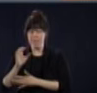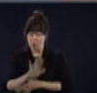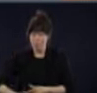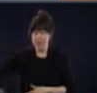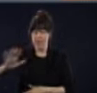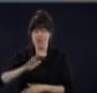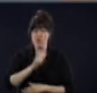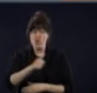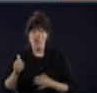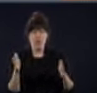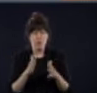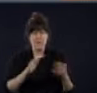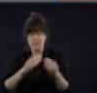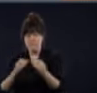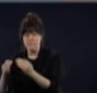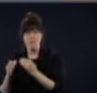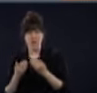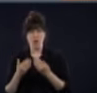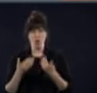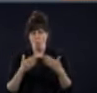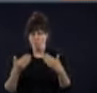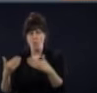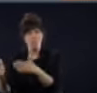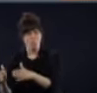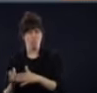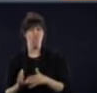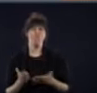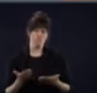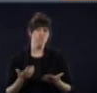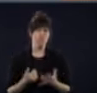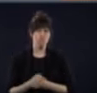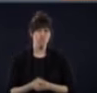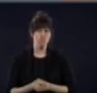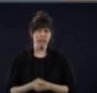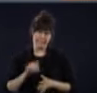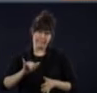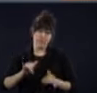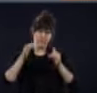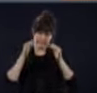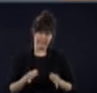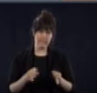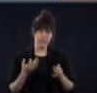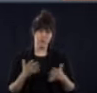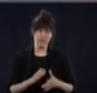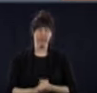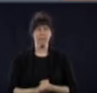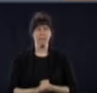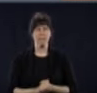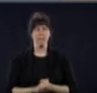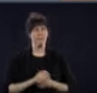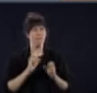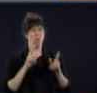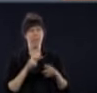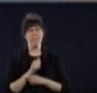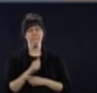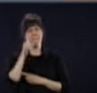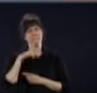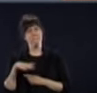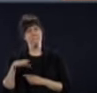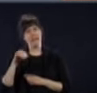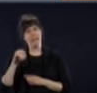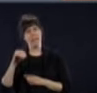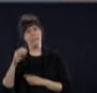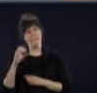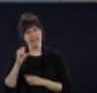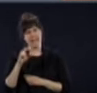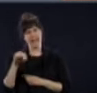puis ça, il y avait des bonnes raisons de pouvoir le permettre à nouveau, donc c'est la décision qui a été prise. D'accord. Mme Mécane, j'aimerais savoir, c'est quoi la